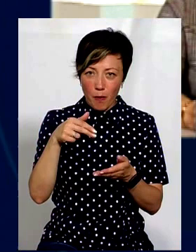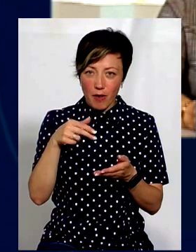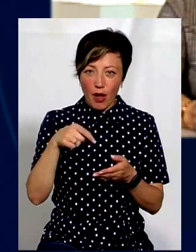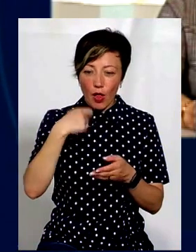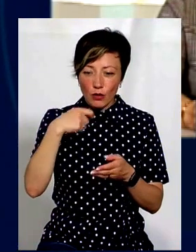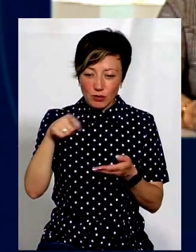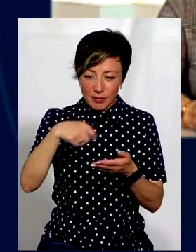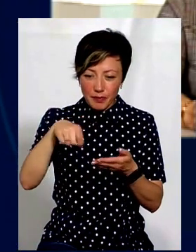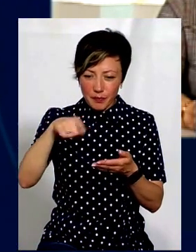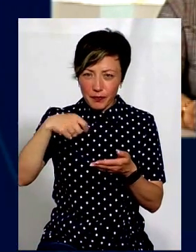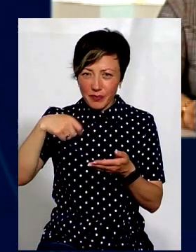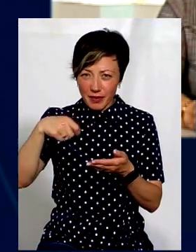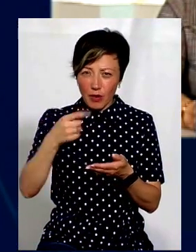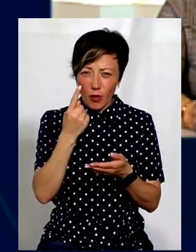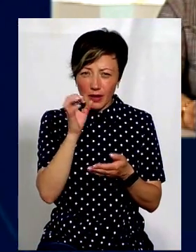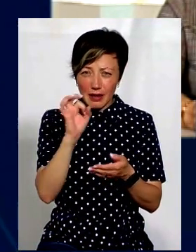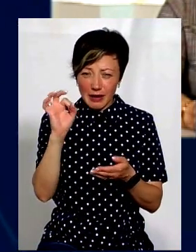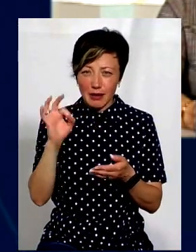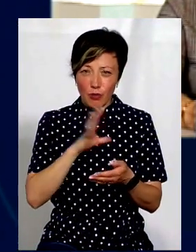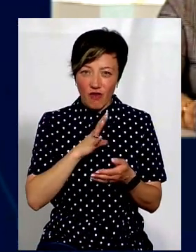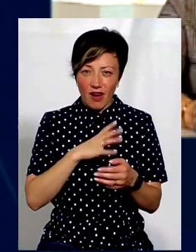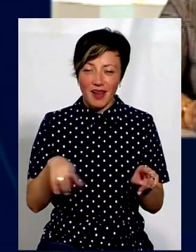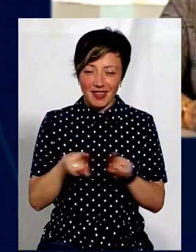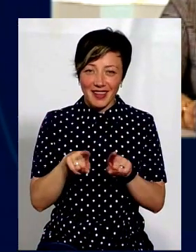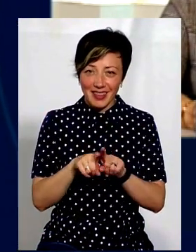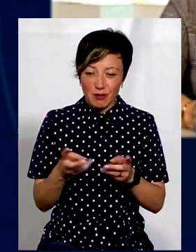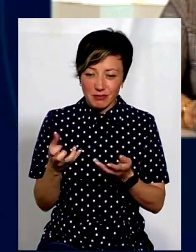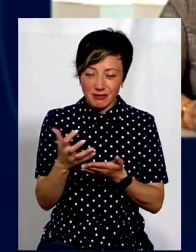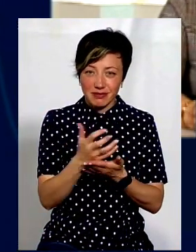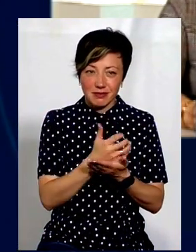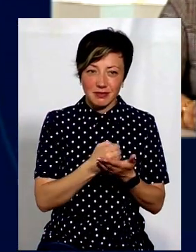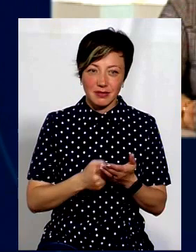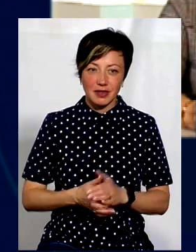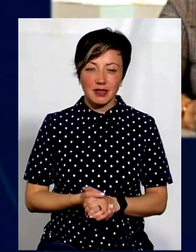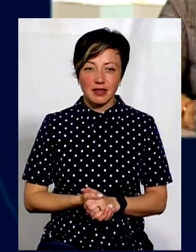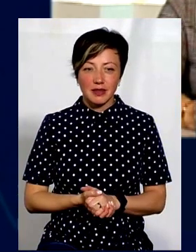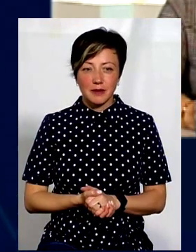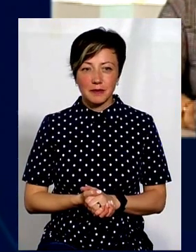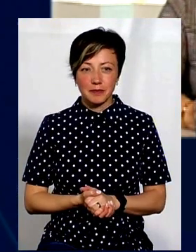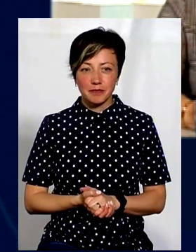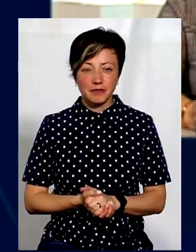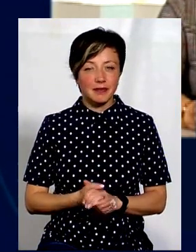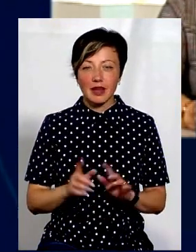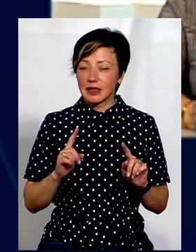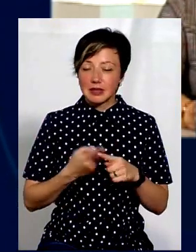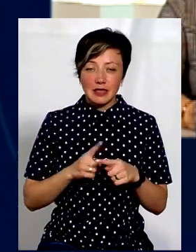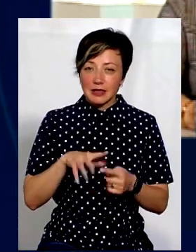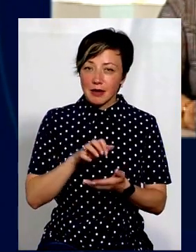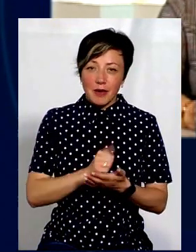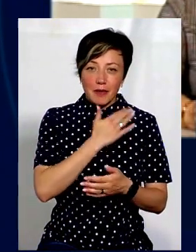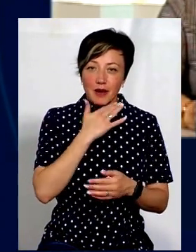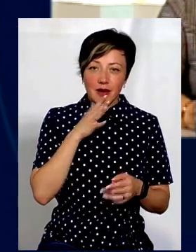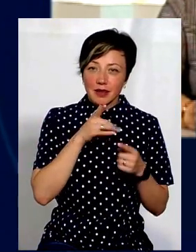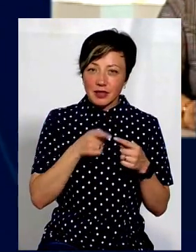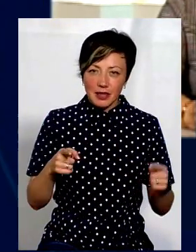ложечкою потрібно по одній ікринці. Ну, буває таке. По одній ікринці. Ну, це займає дуже багато